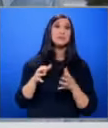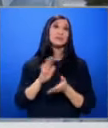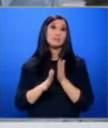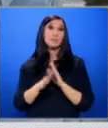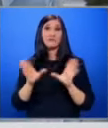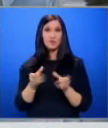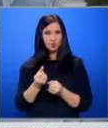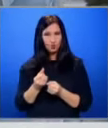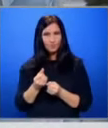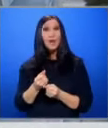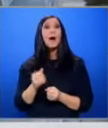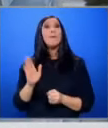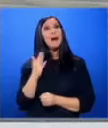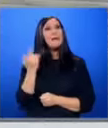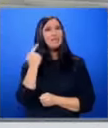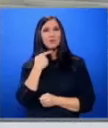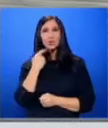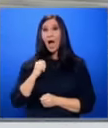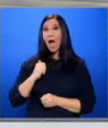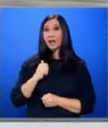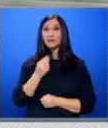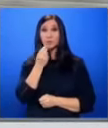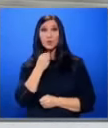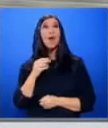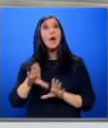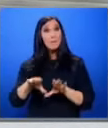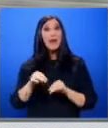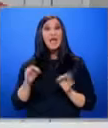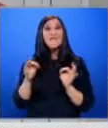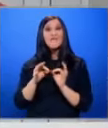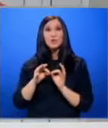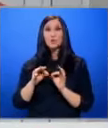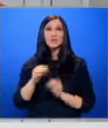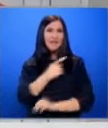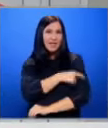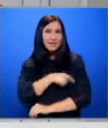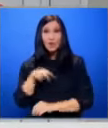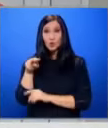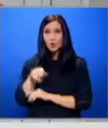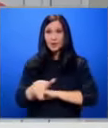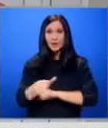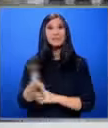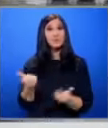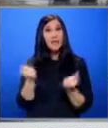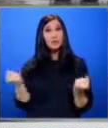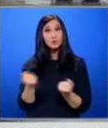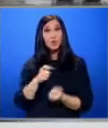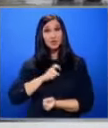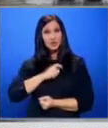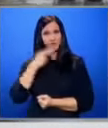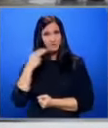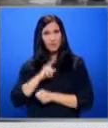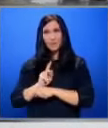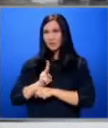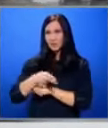През май миналата година агенцията похраните по ефито санитарния контрол на границата Като иззе дейността от част на фирма В момента